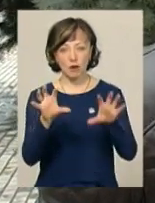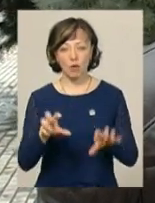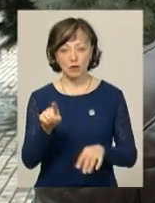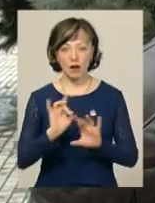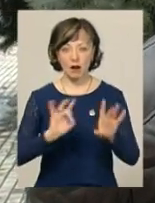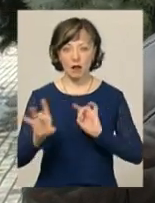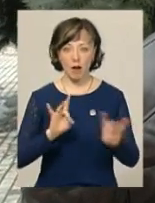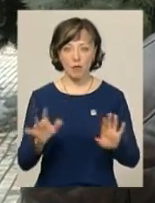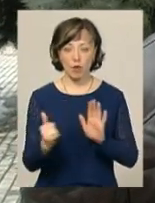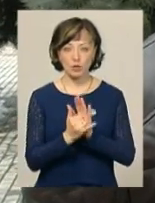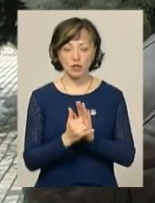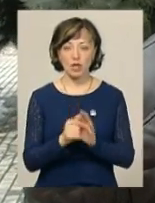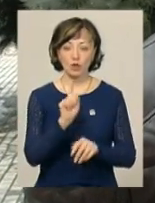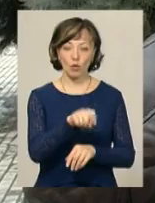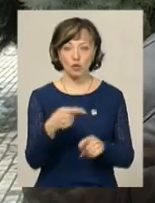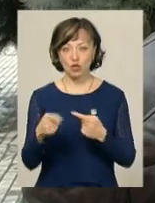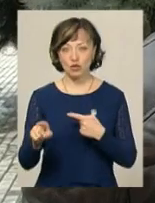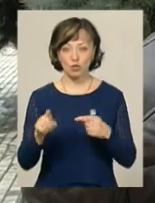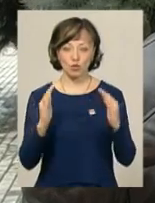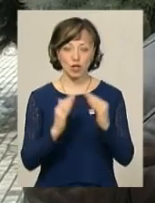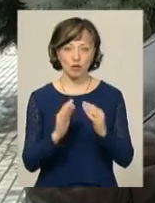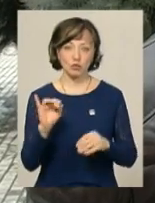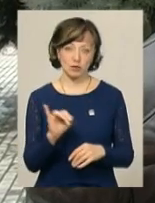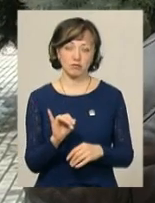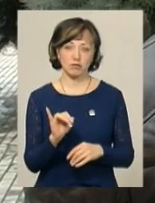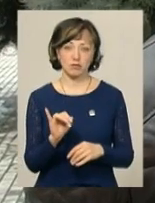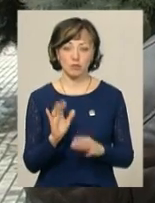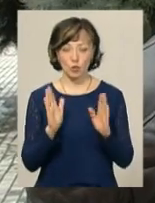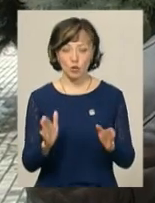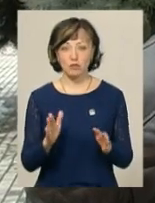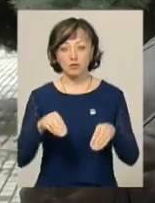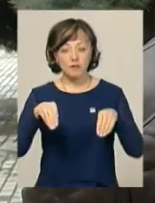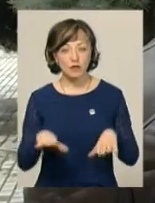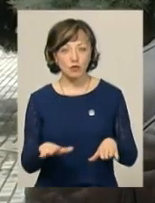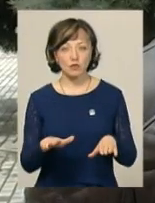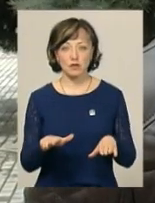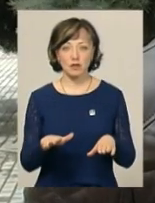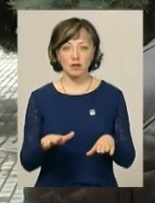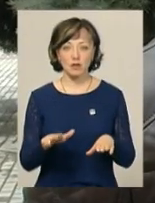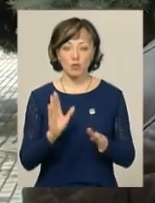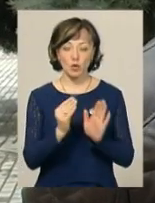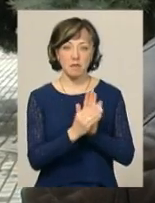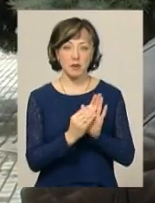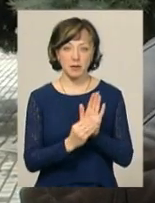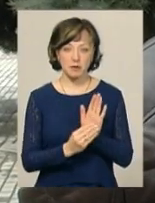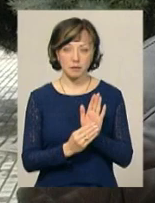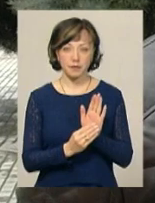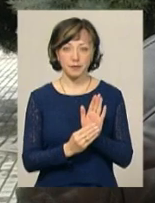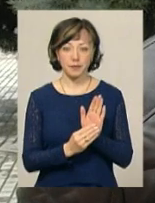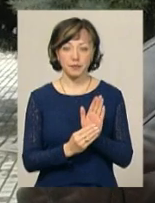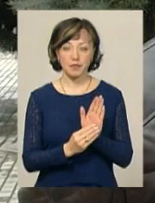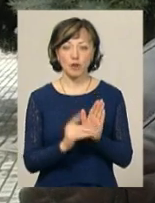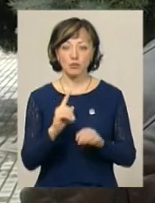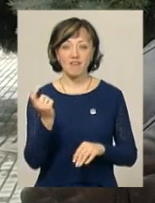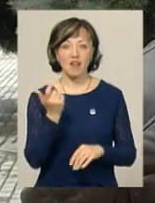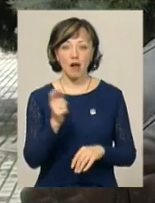реклама розміщена на тому чи іншому будинку. і, відповідно, будемо приймати рішення. Будуть відповідні приписи, аби